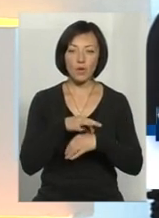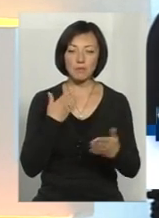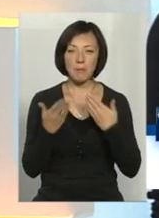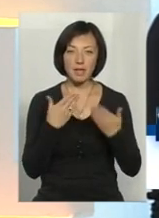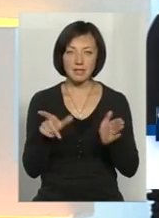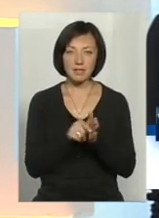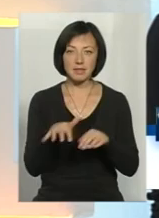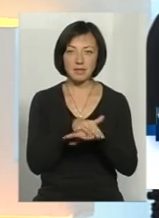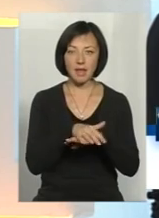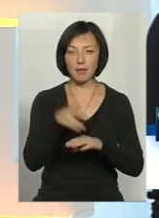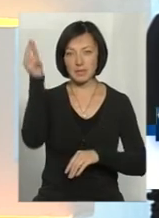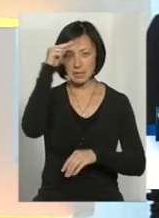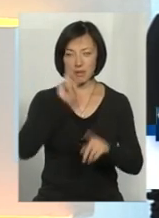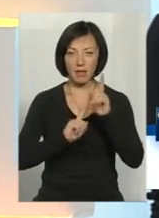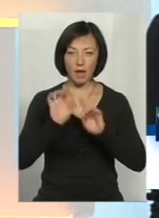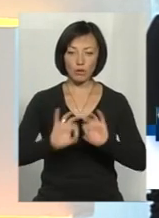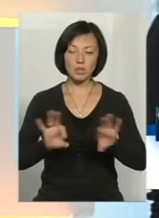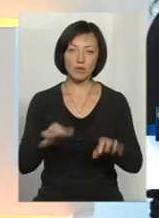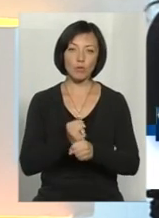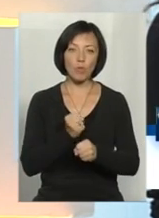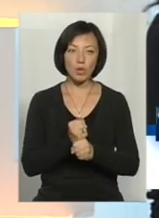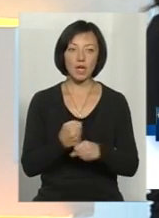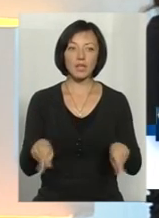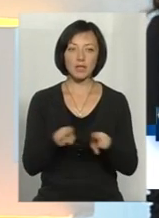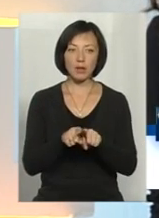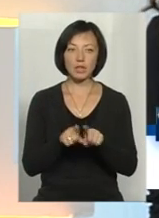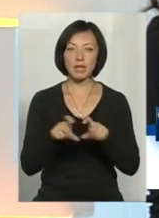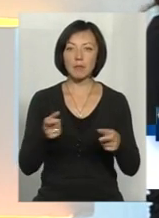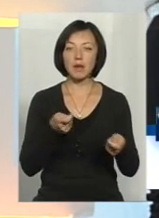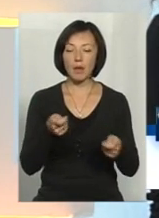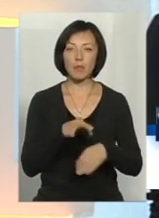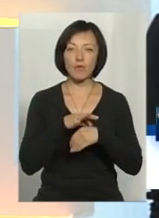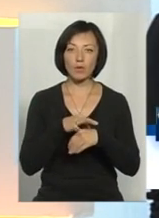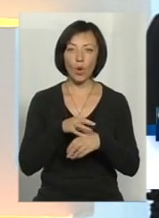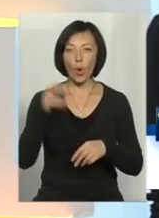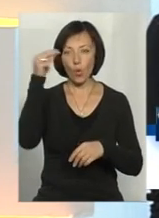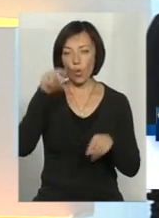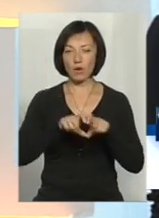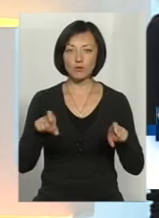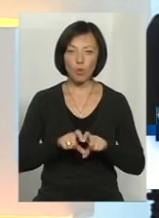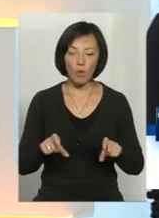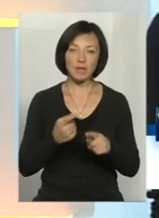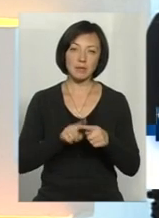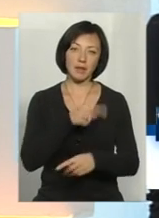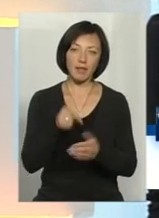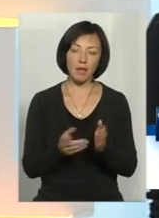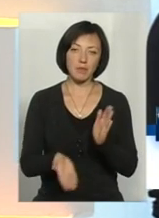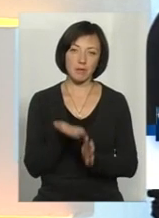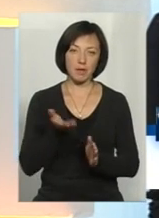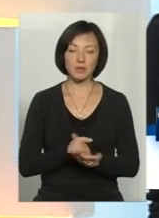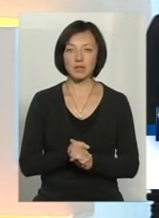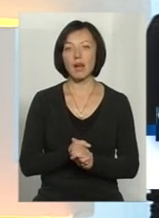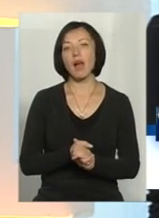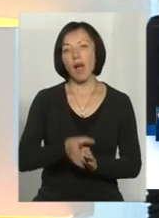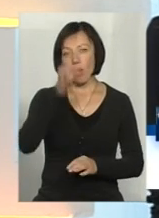бесіди з населенням, семінари, роз'яснювальні роботи. Також департаментом проводились уроки у школах, де це питання також піднімалося.